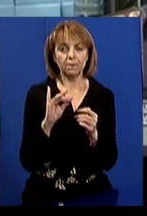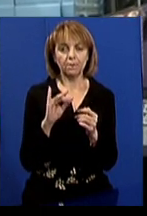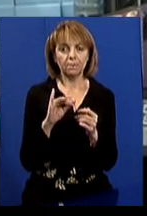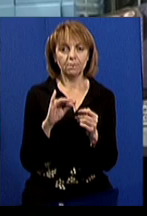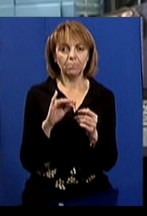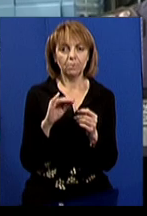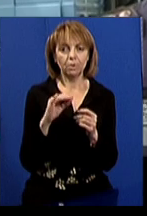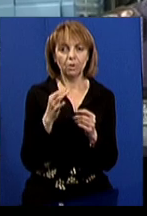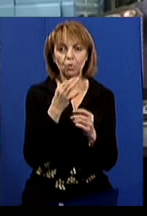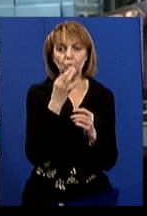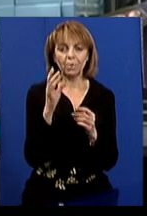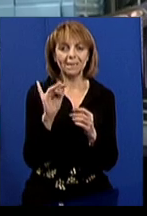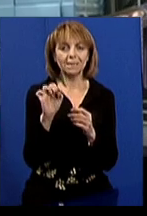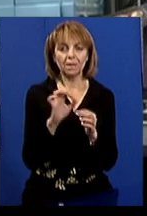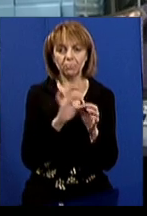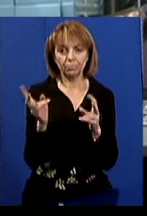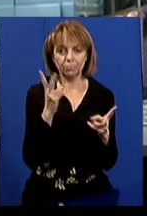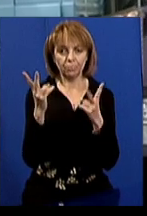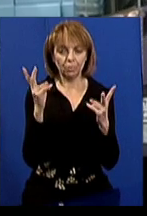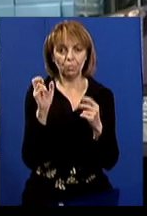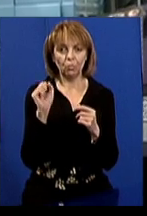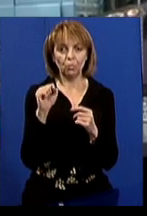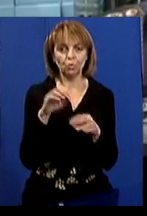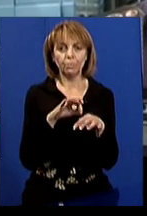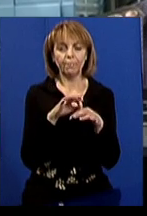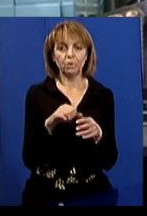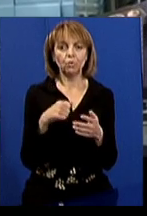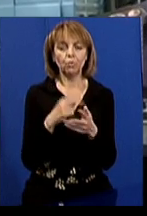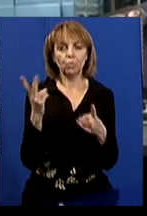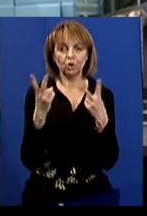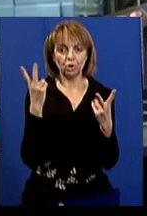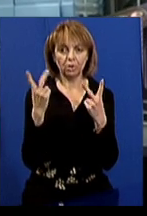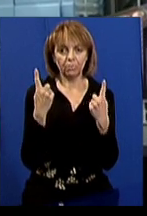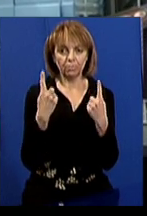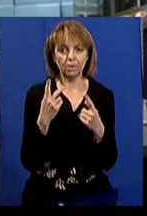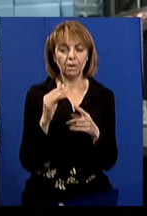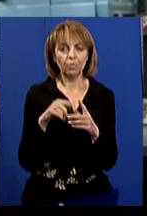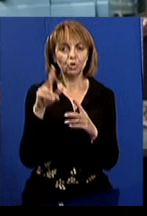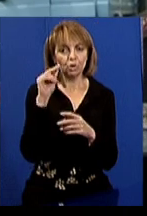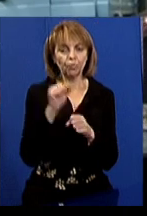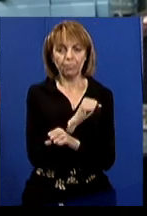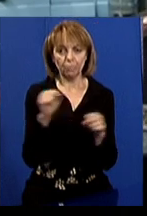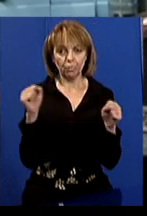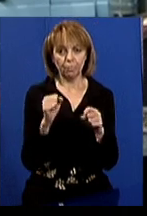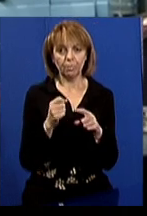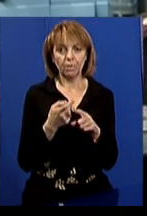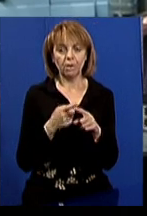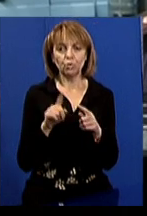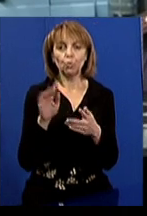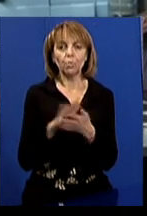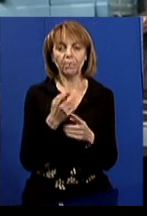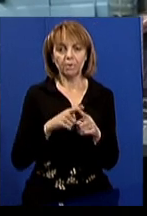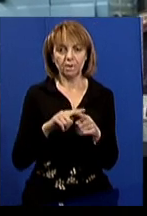-яка яка може бути, вона може привести до пожежі, в тому числі й до вибуху. Для того, щоб ліквідувати цю